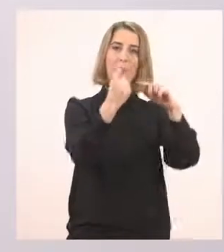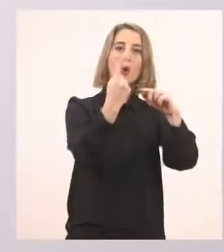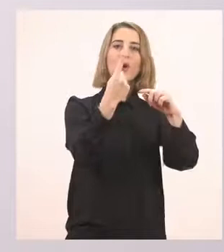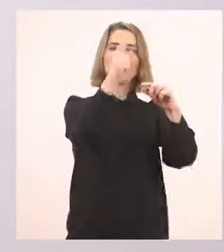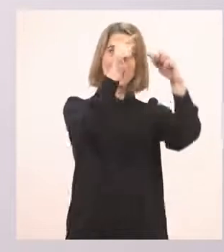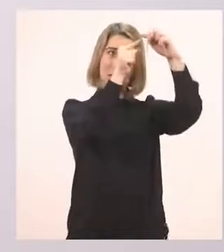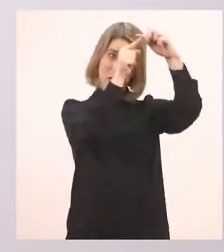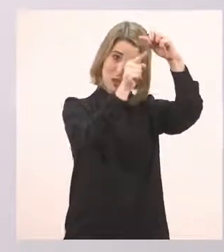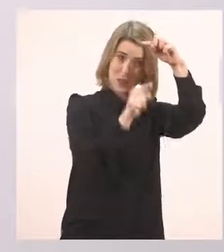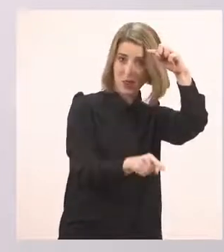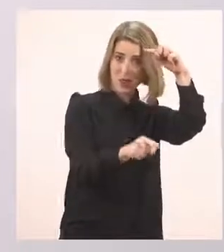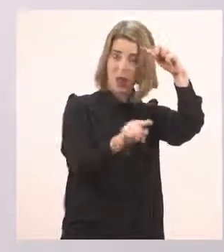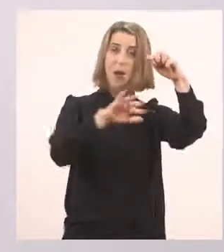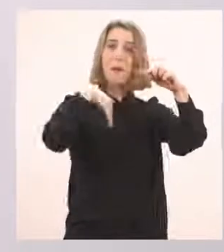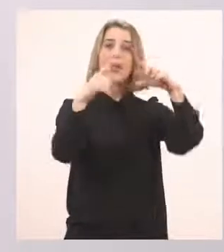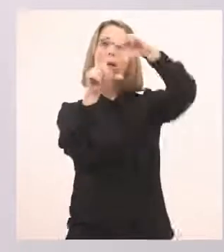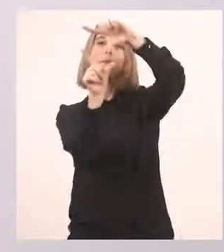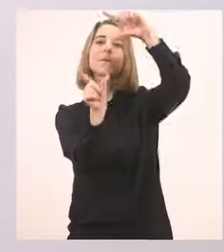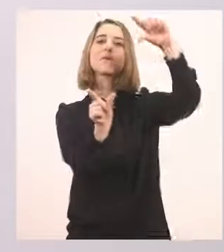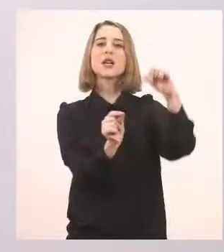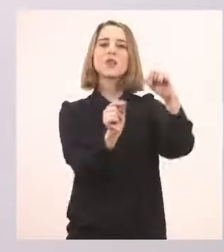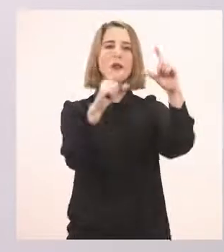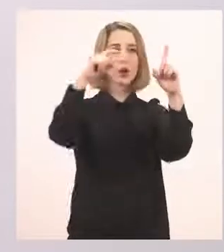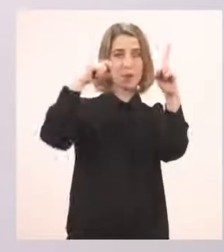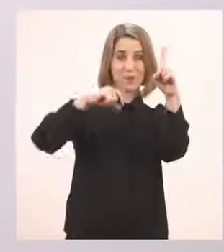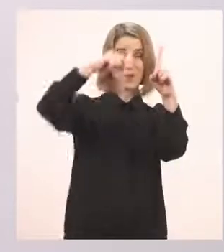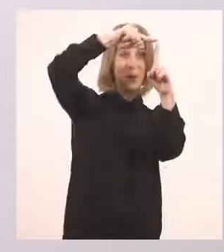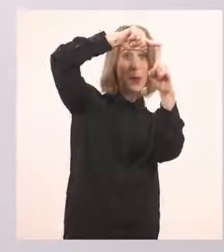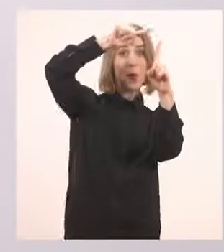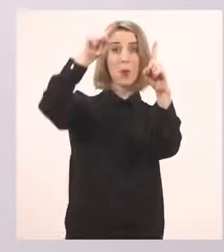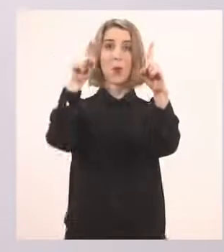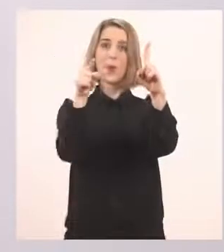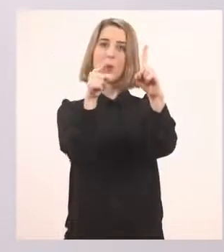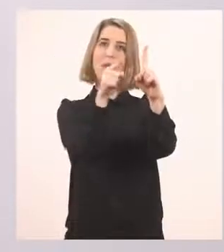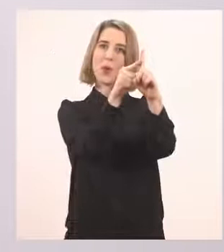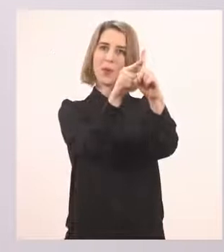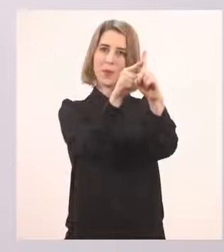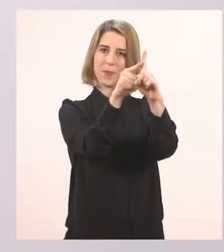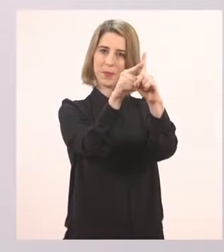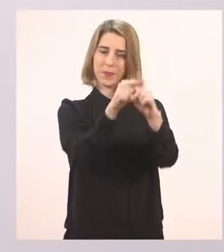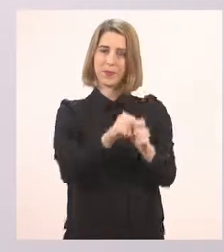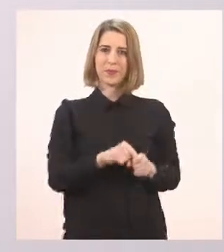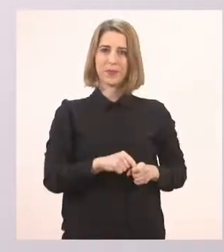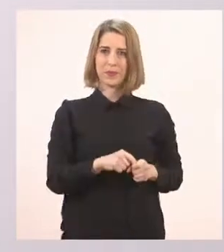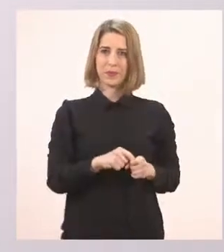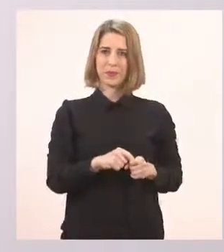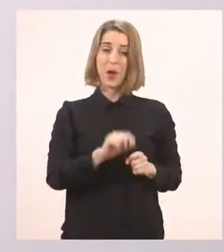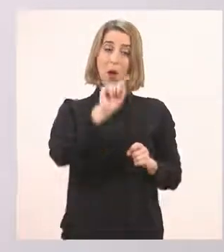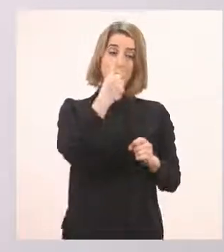μου. Και μετά κάνω ένα μισοφέγγαρο που φτάνει μέχρι τη μέση της γραμμής. Η δεύτερη γραμμούλα.